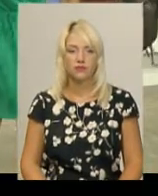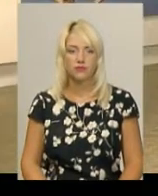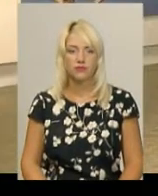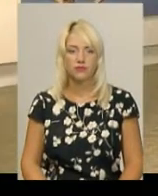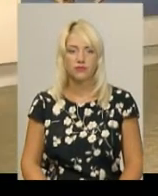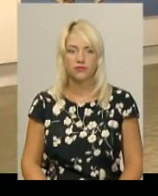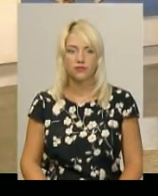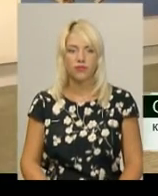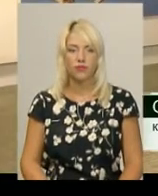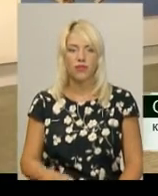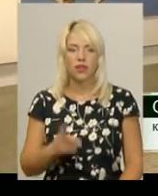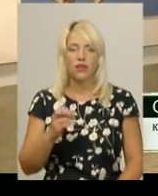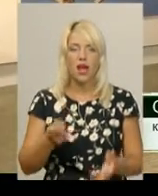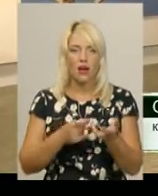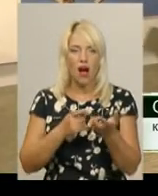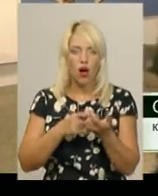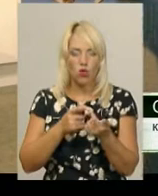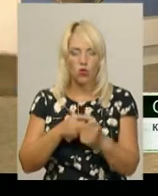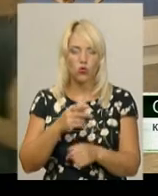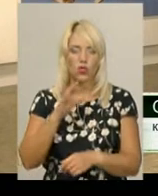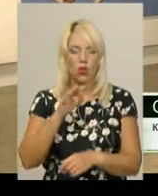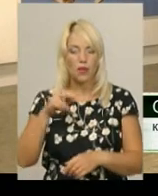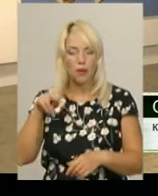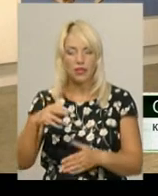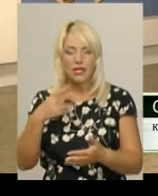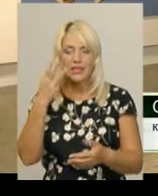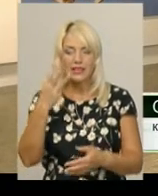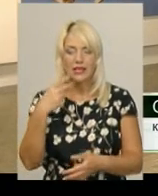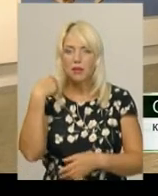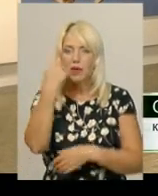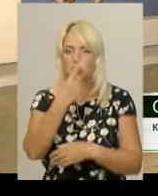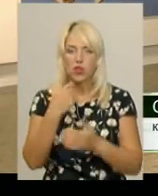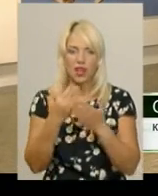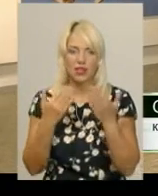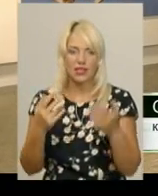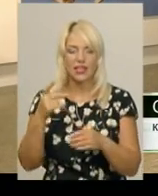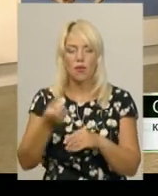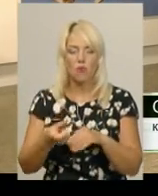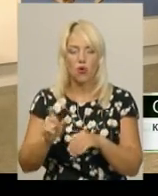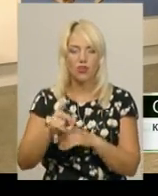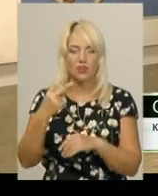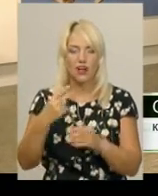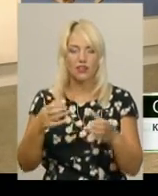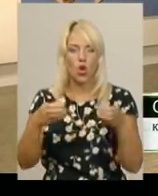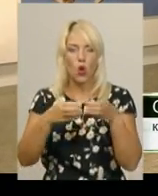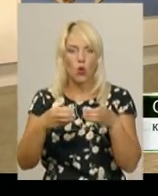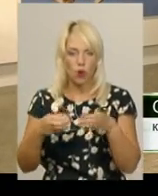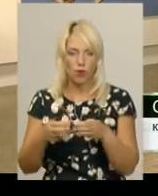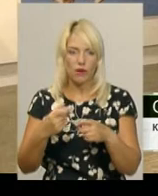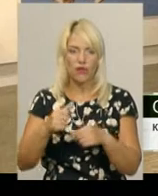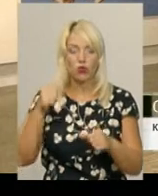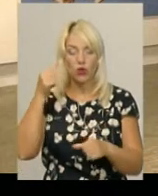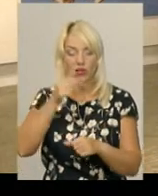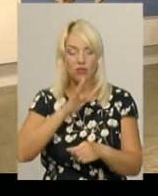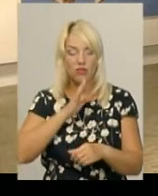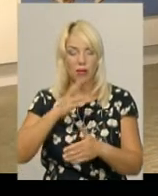На рахунку Олени Пронькіної три персональні виставки та понад 20 групових. Торік художниця брала участь у престижному